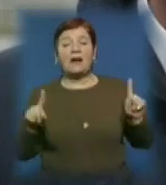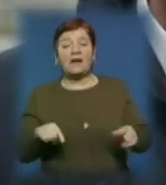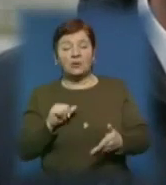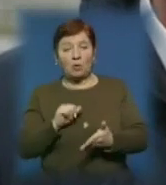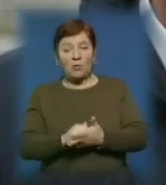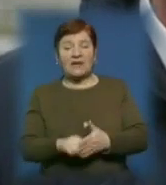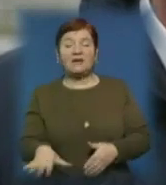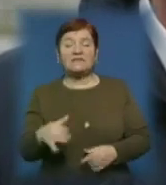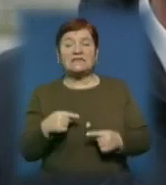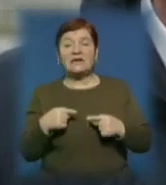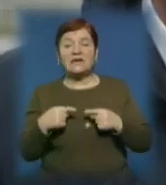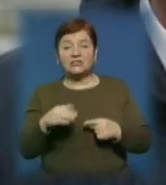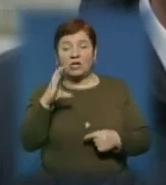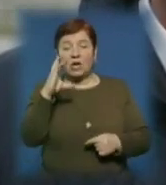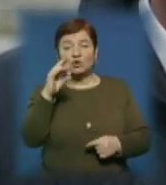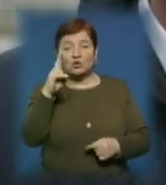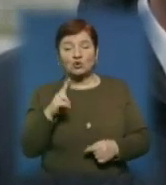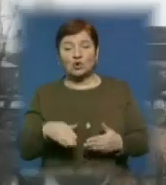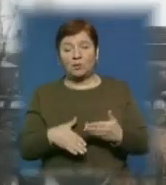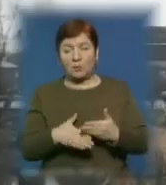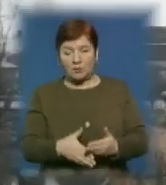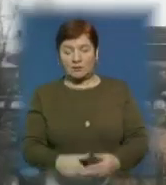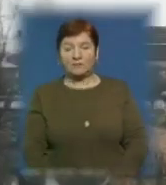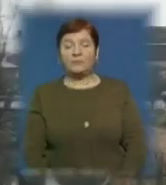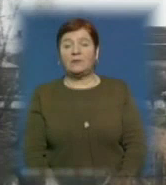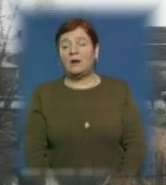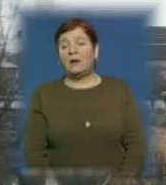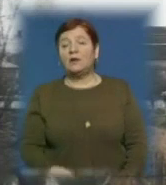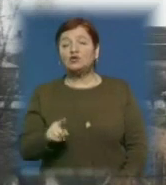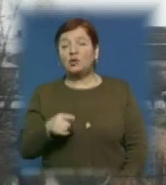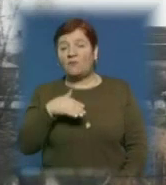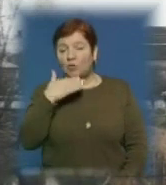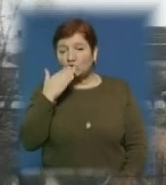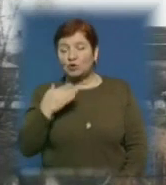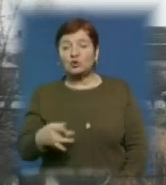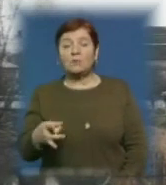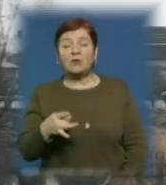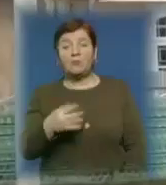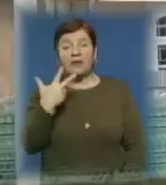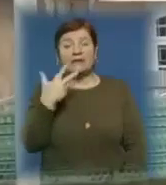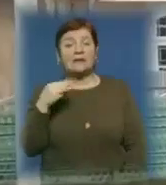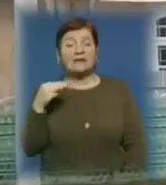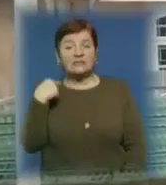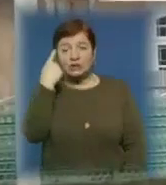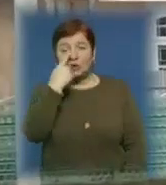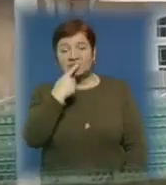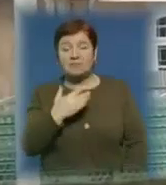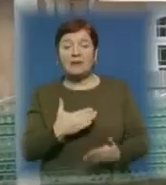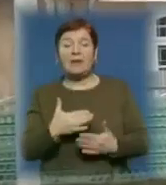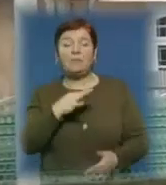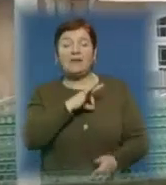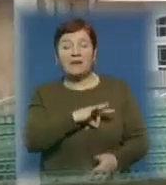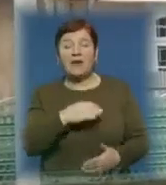субсидій і всіх інших соціальних допомог в нашому управління. Цілому ж в Ужгородському районі 3000 осіб мають пільги від